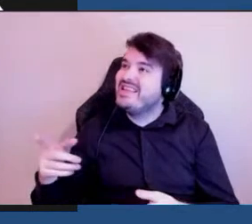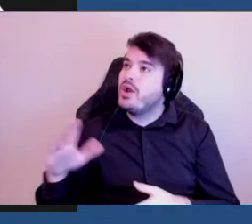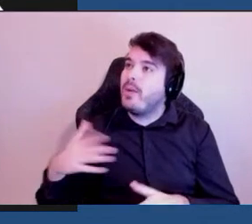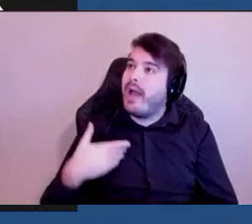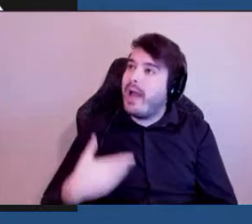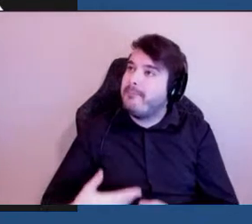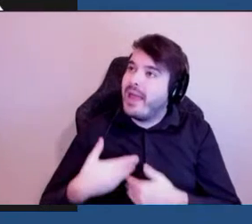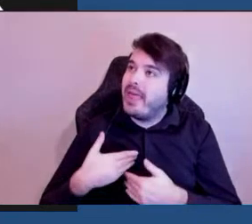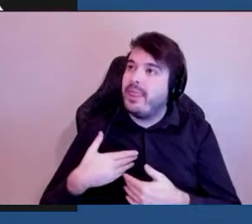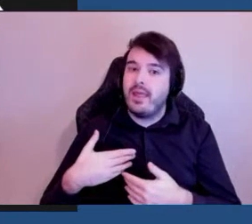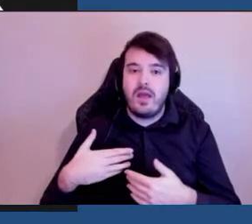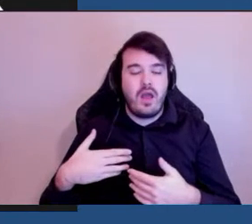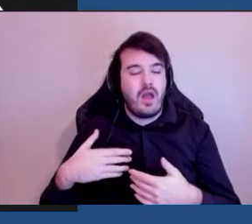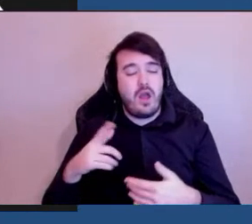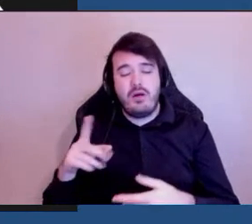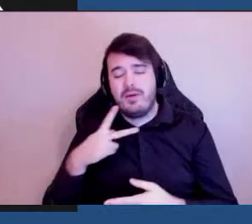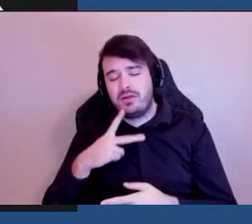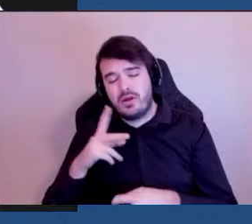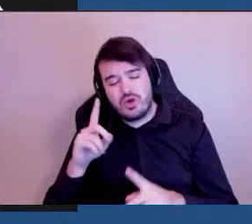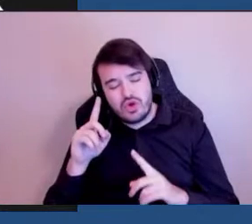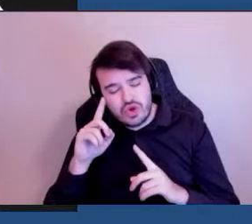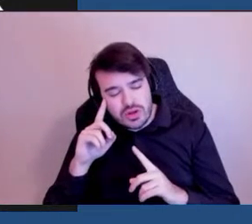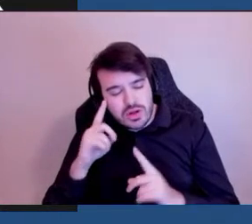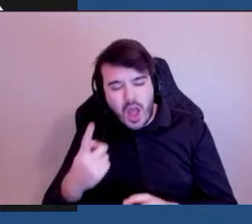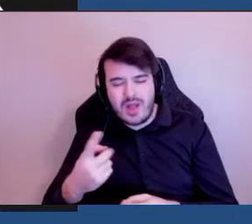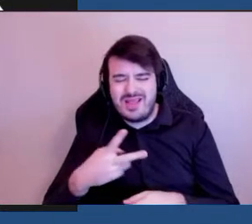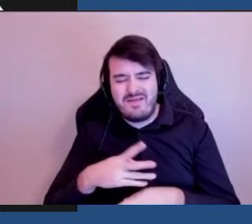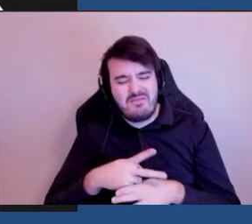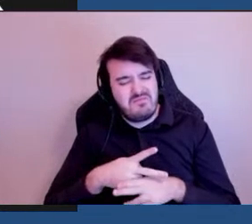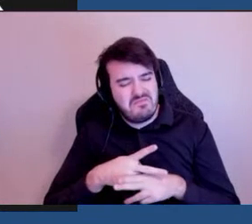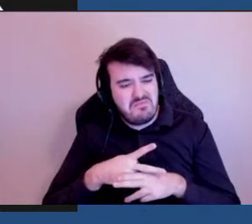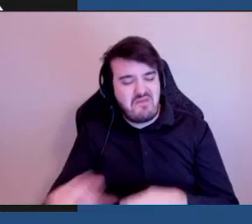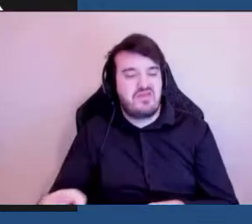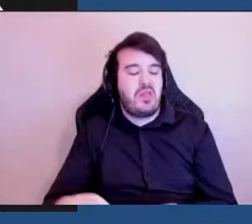'aider et ils ont été si gentils si professionnels